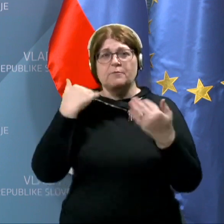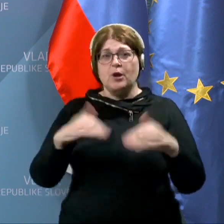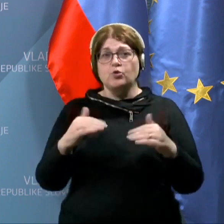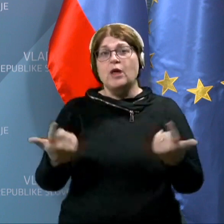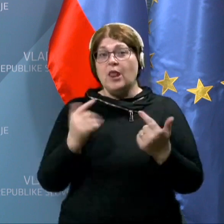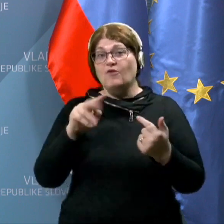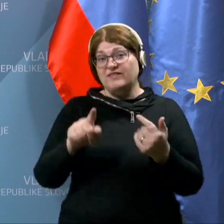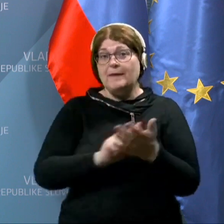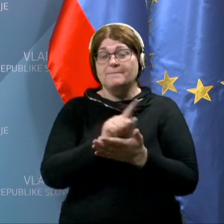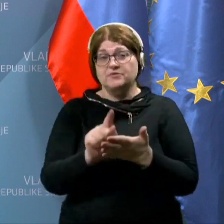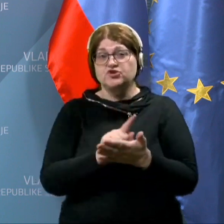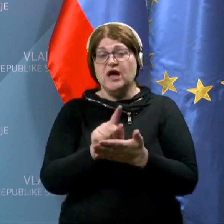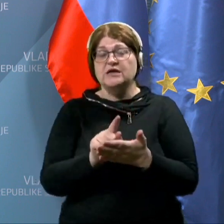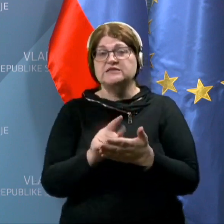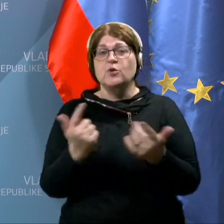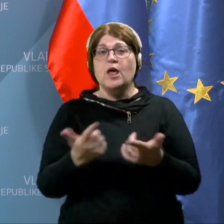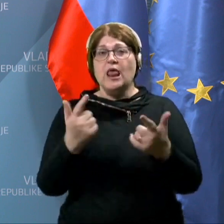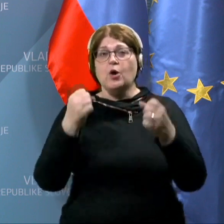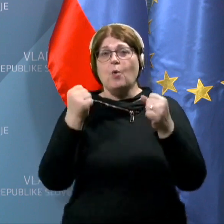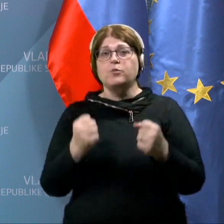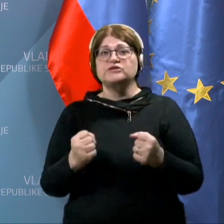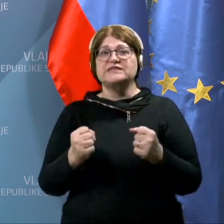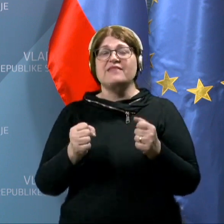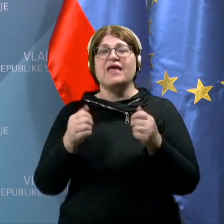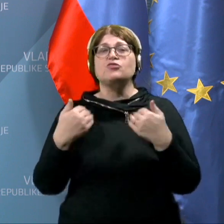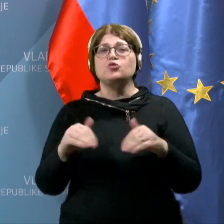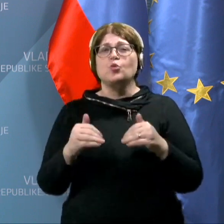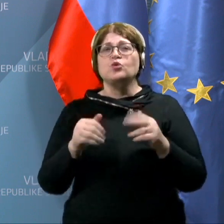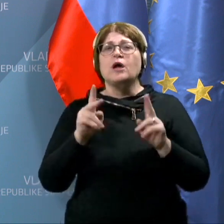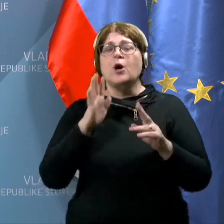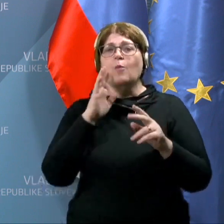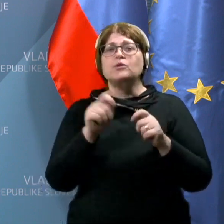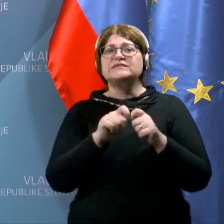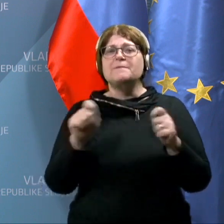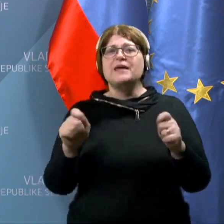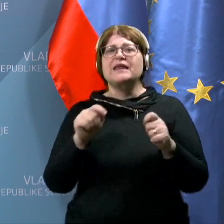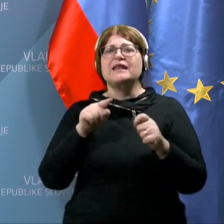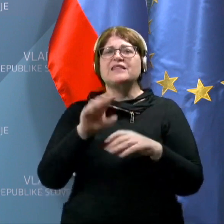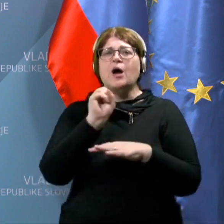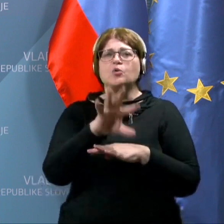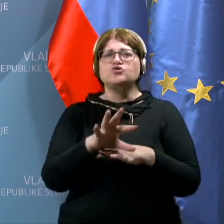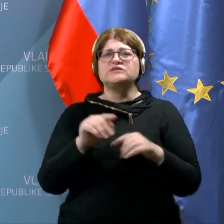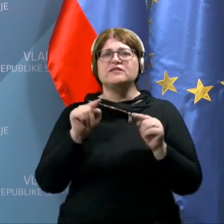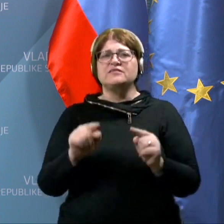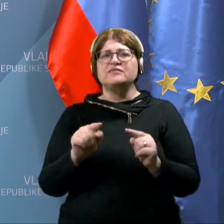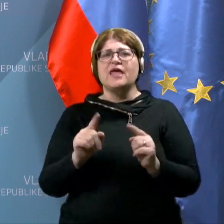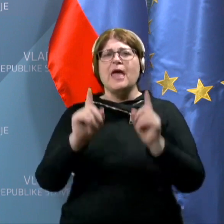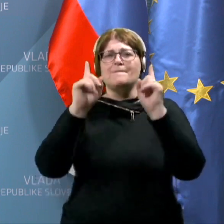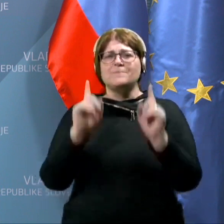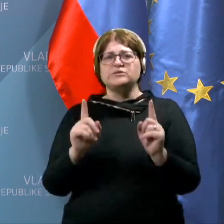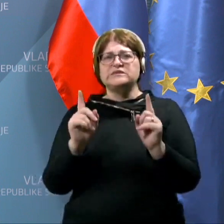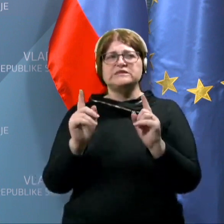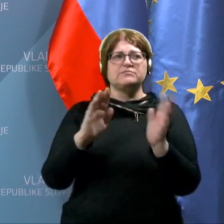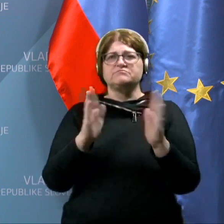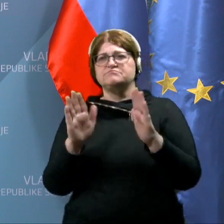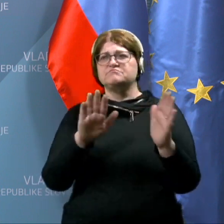lahko v tem času pač lahko postane potencijalno nujno. Kako boste merili pač ta nek učinek, te pad pozicije, ki traja pač